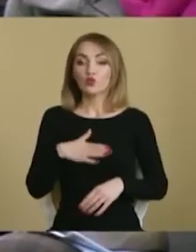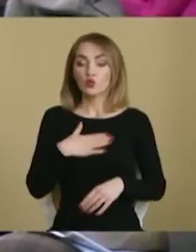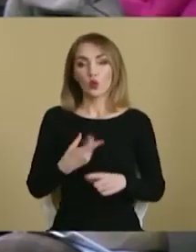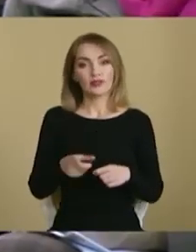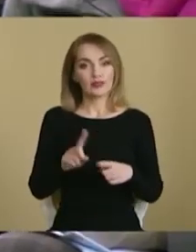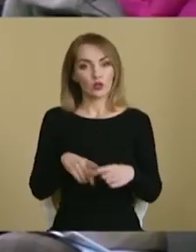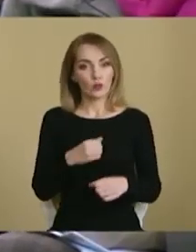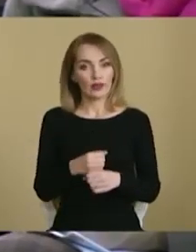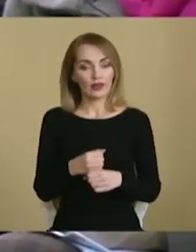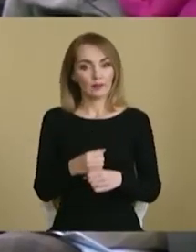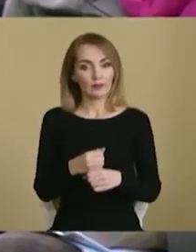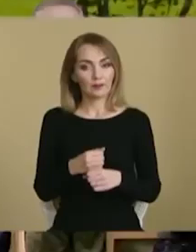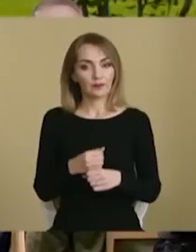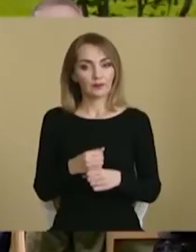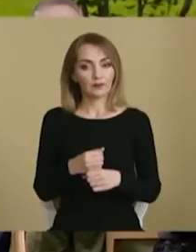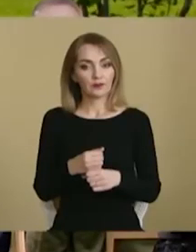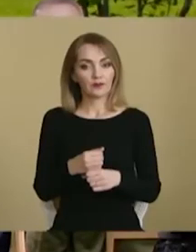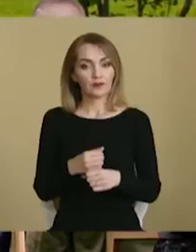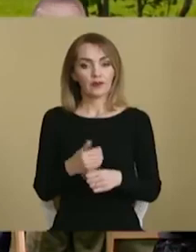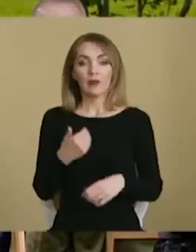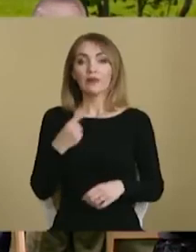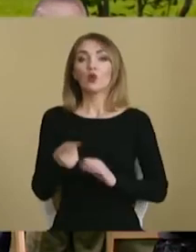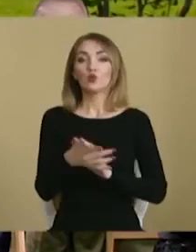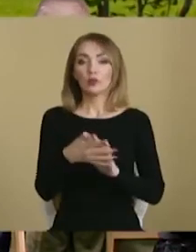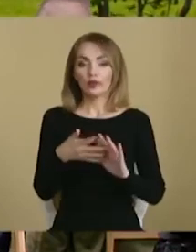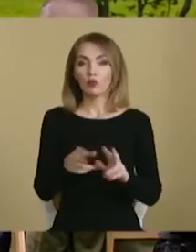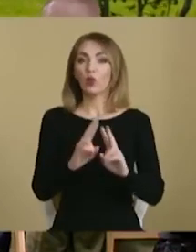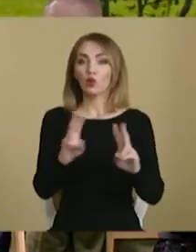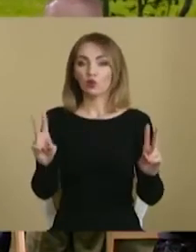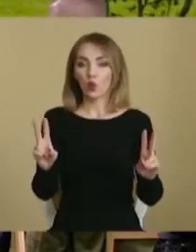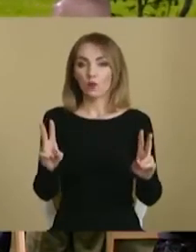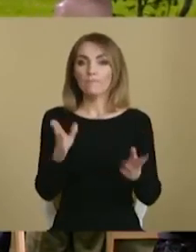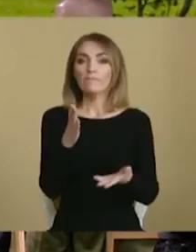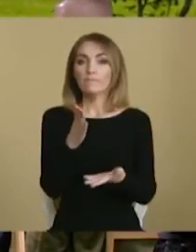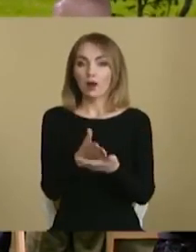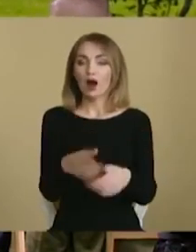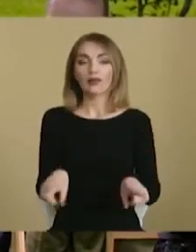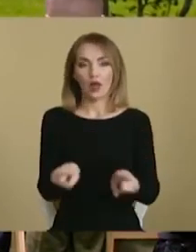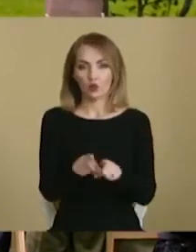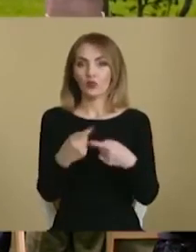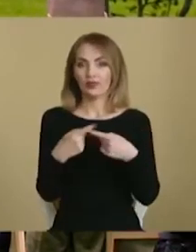Не порожньо, що ми розуміємо, хто має таку техніку.